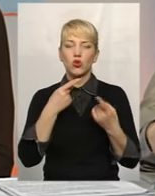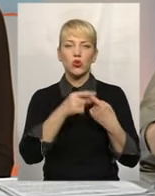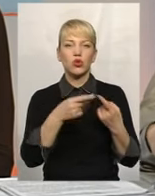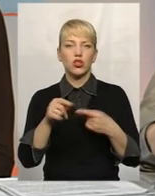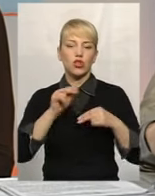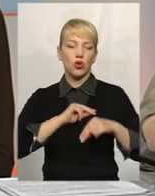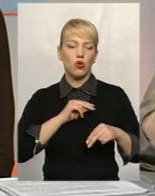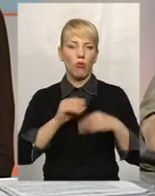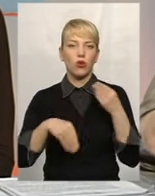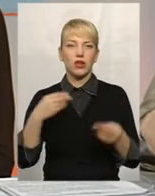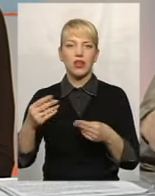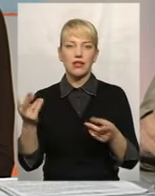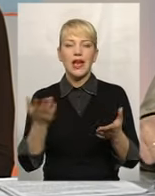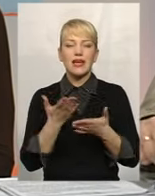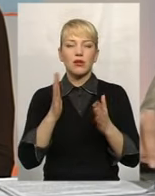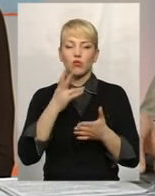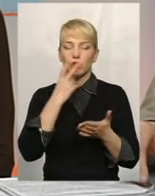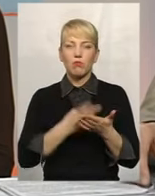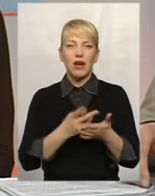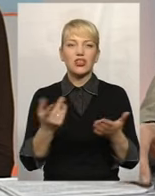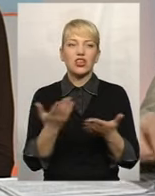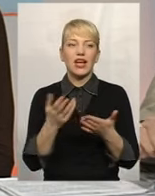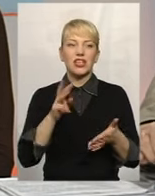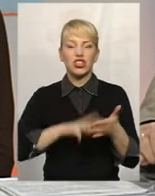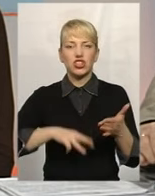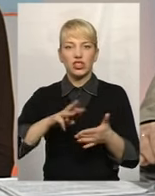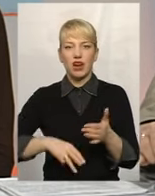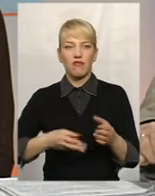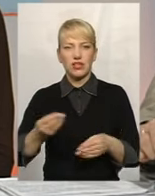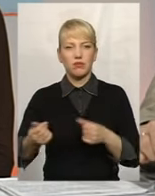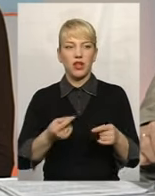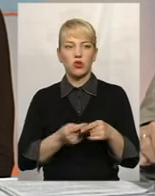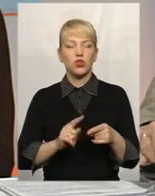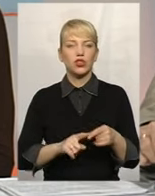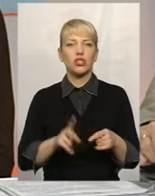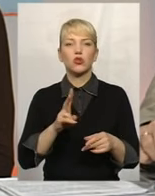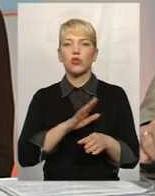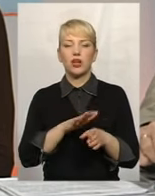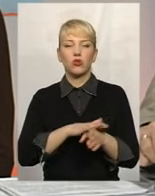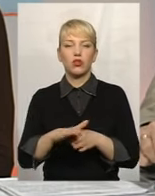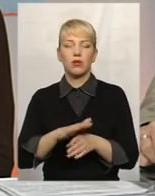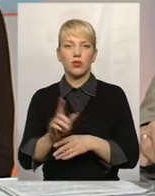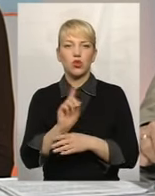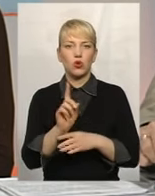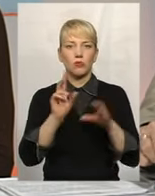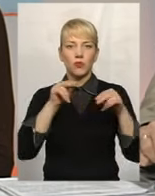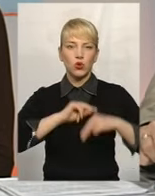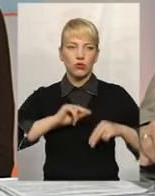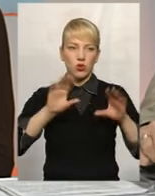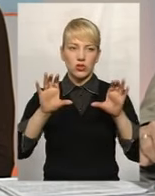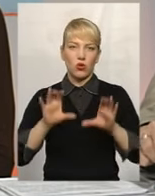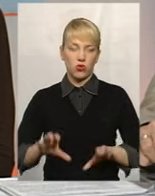які будуть бачити, які санкції несуть і штрафи сплачують ті, хто не дотримується норм трудового законодавства.